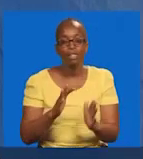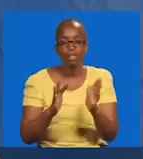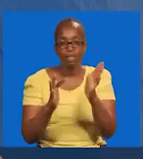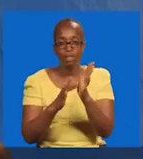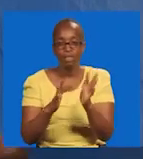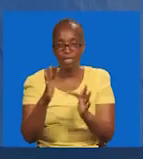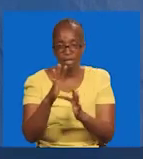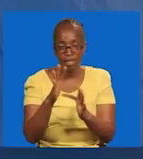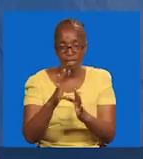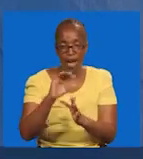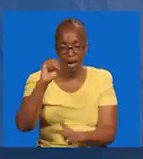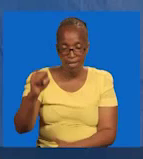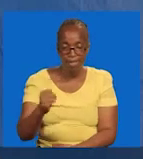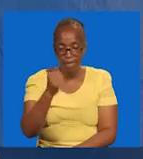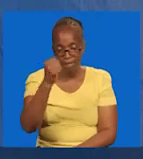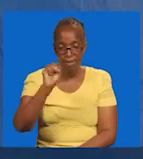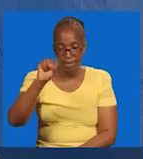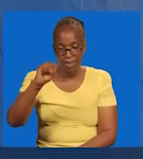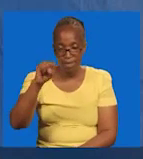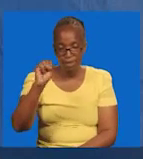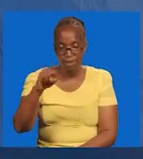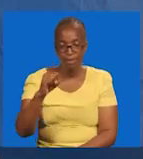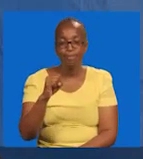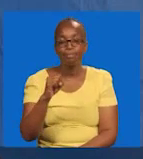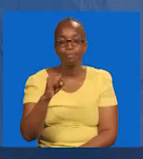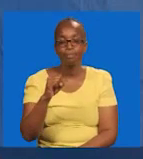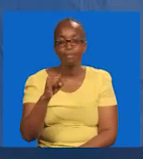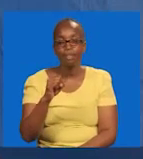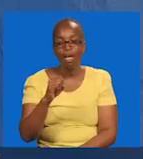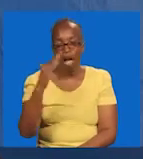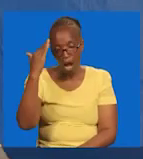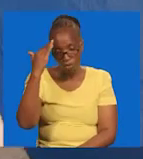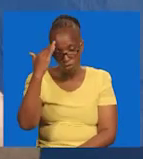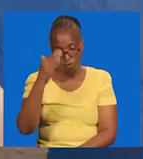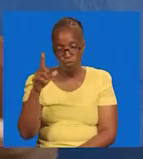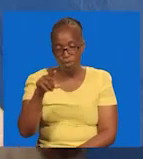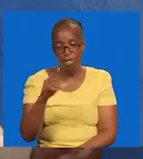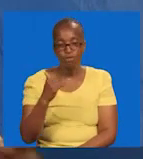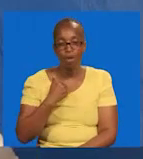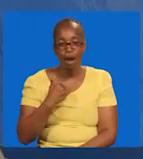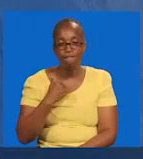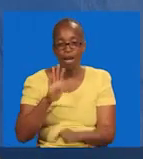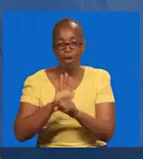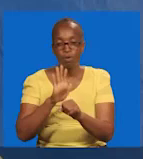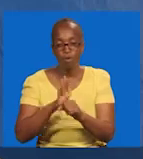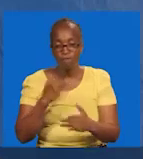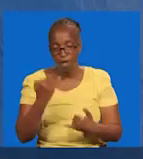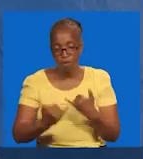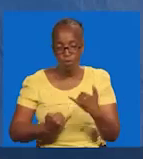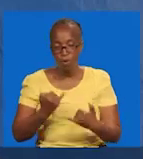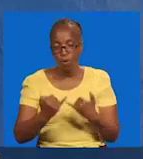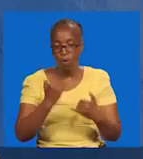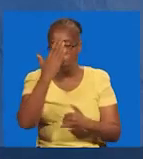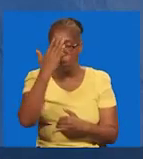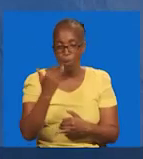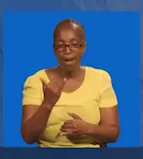Aliweza na kufuka, hivo basi, ninajua, yani unafurai ya tu. Maana,